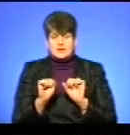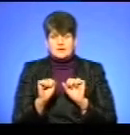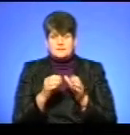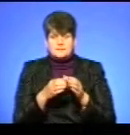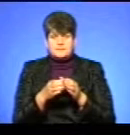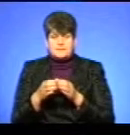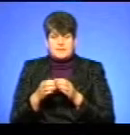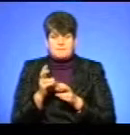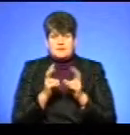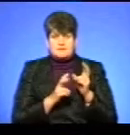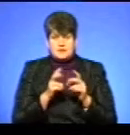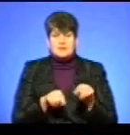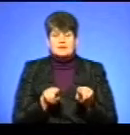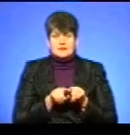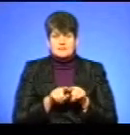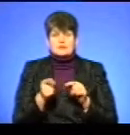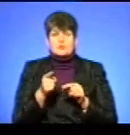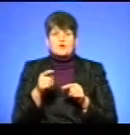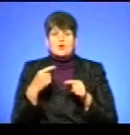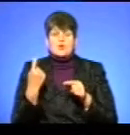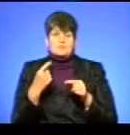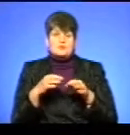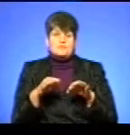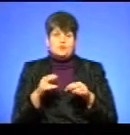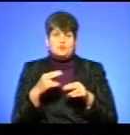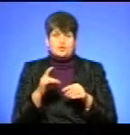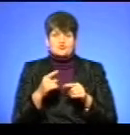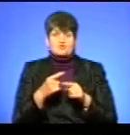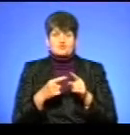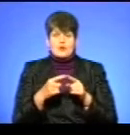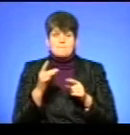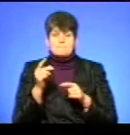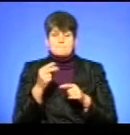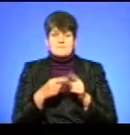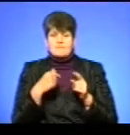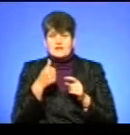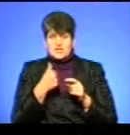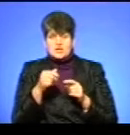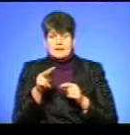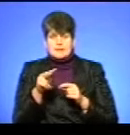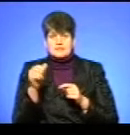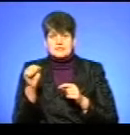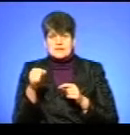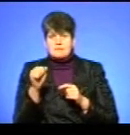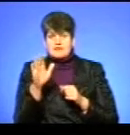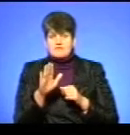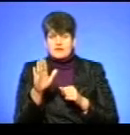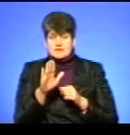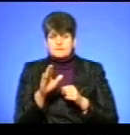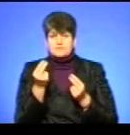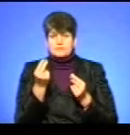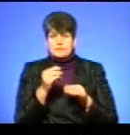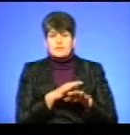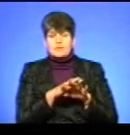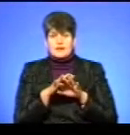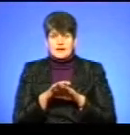підприємств і таких, як Тернопільський облавтодор, що з другого півріччя, це липень, серпень, вересень, надходження і